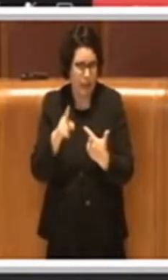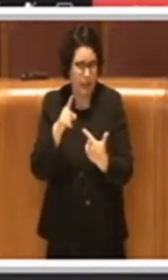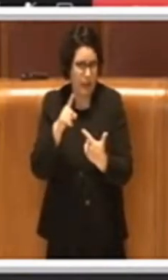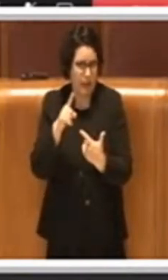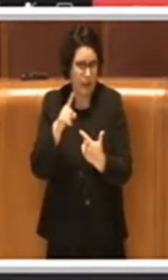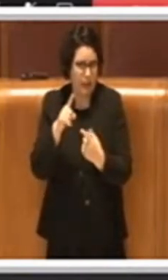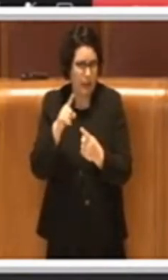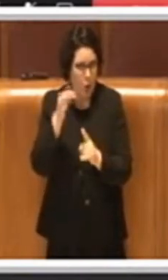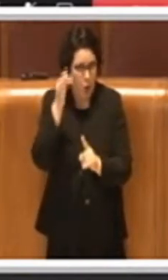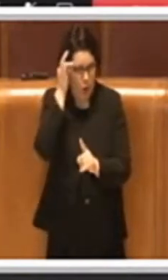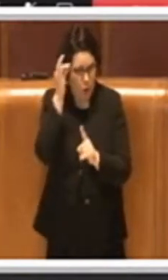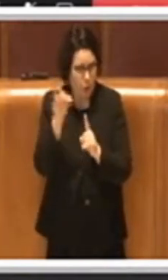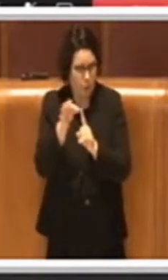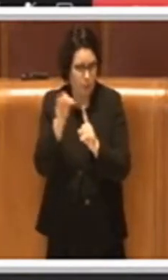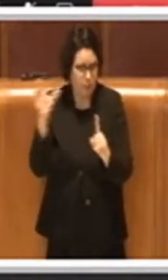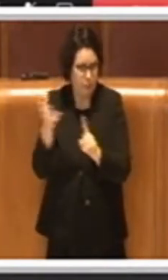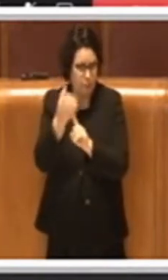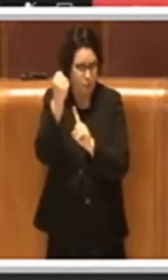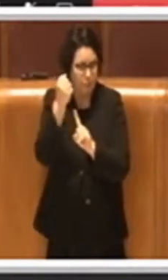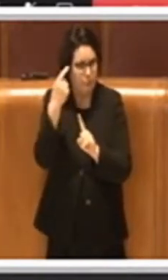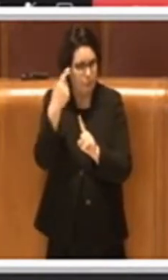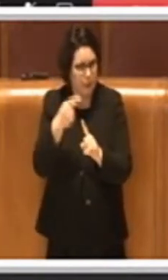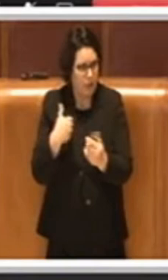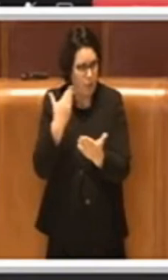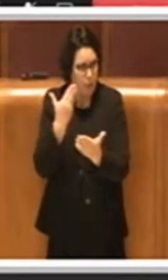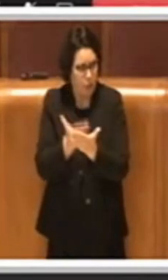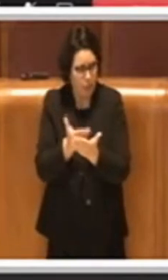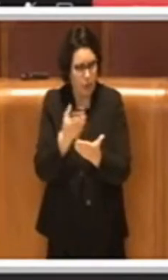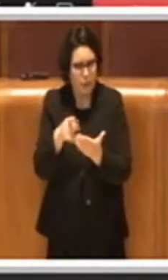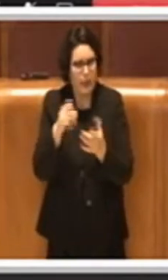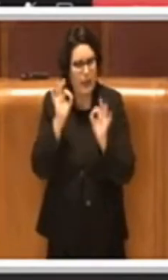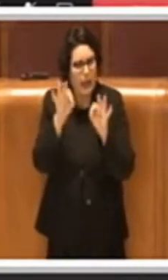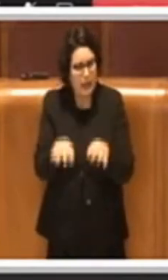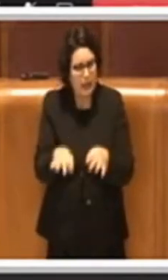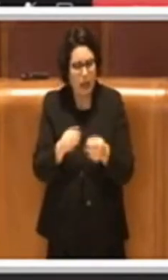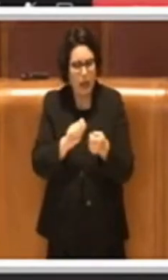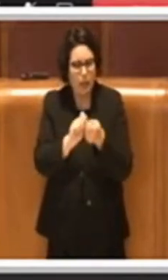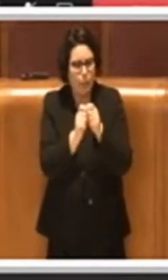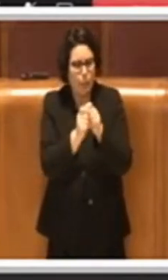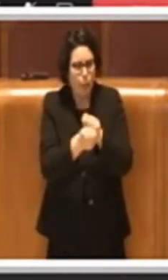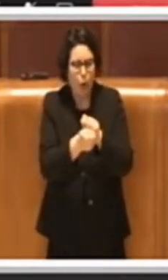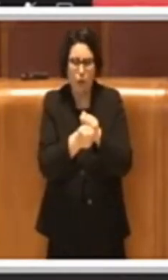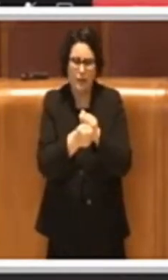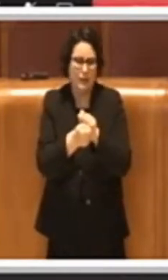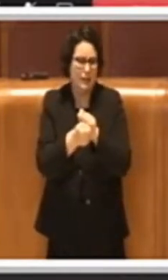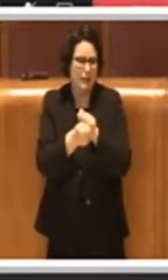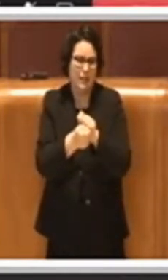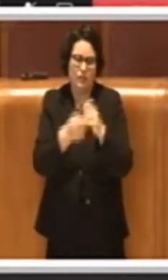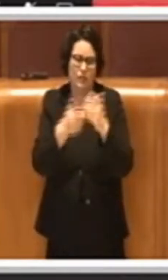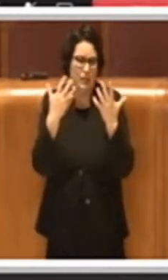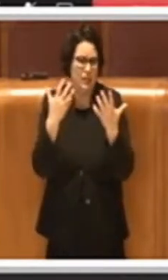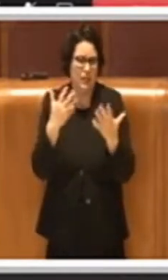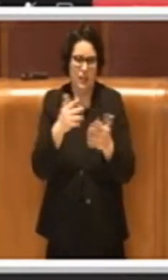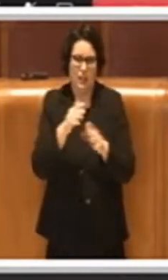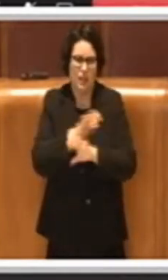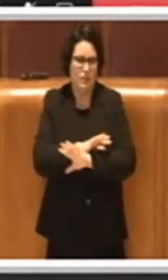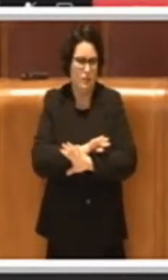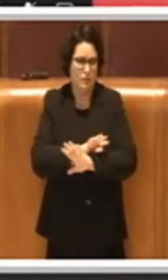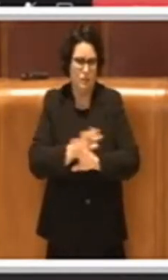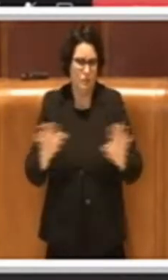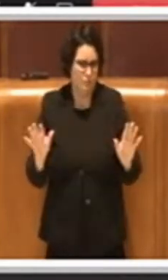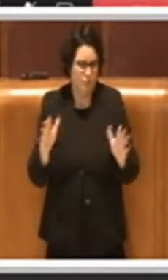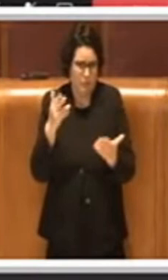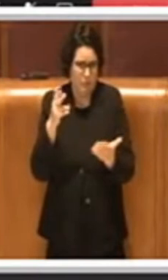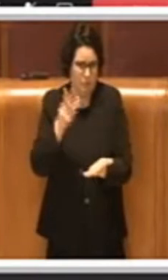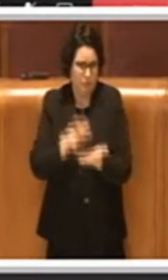nelle commissioni preposte e chiaramente arrivare a una modifica definitiva di questa legge, Presidente. Legge che chiaramente